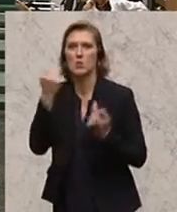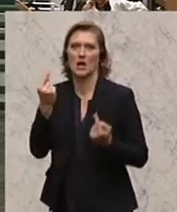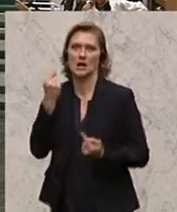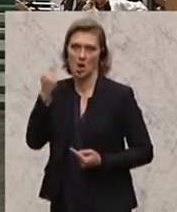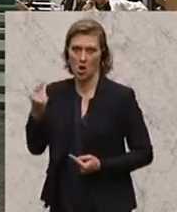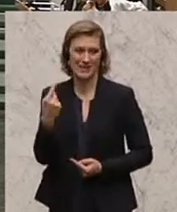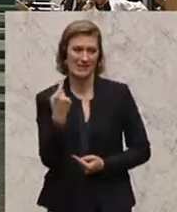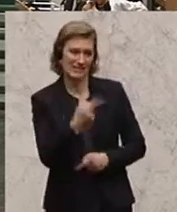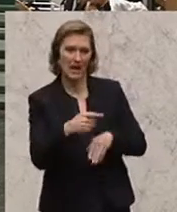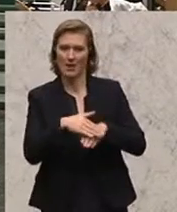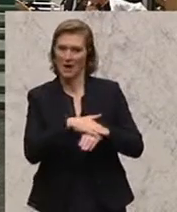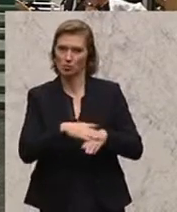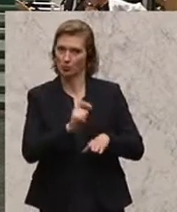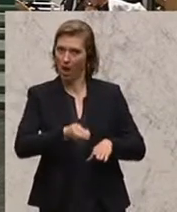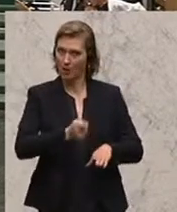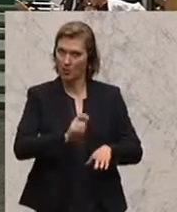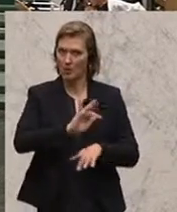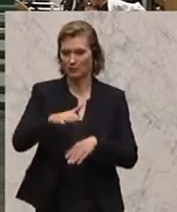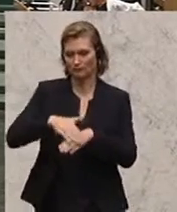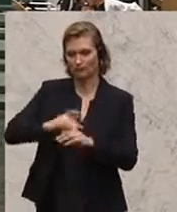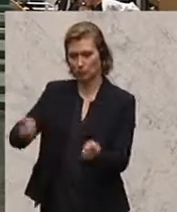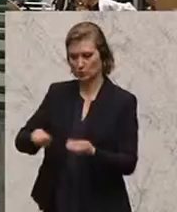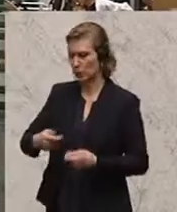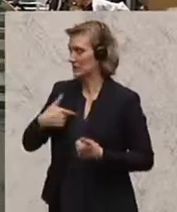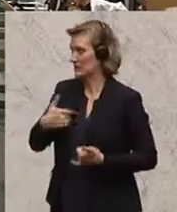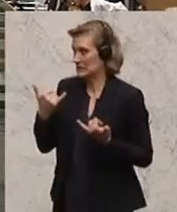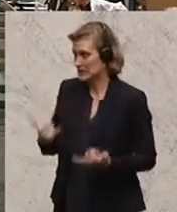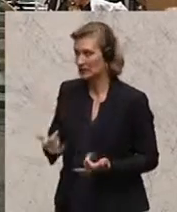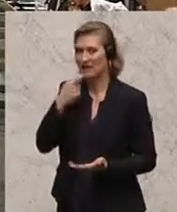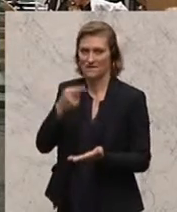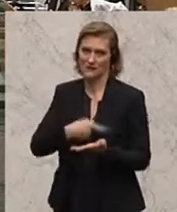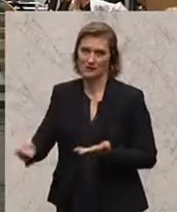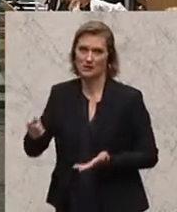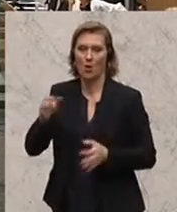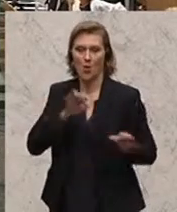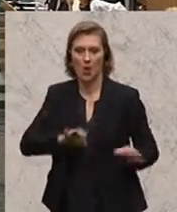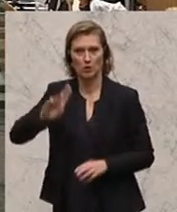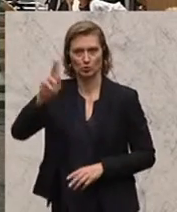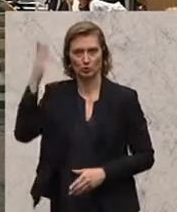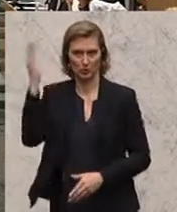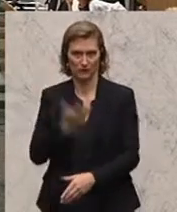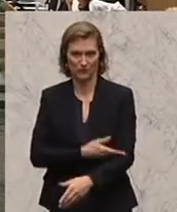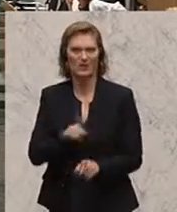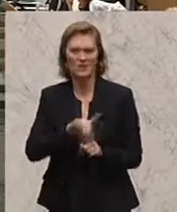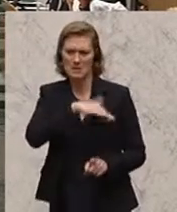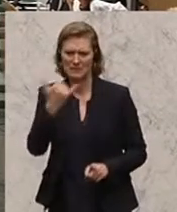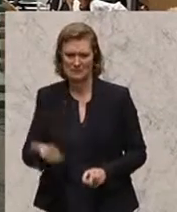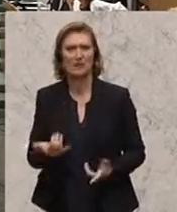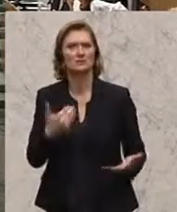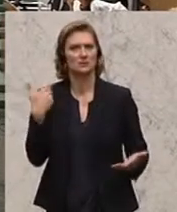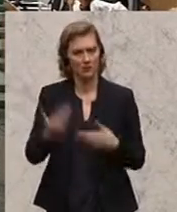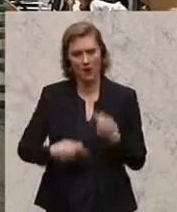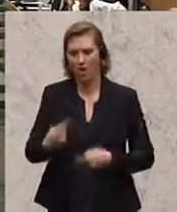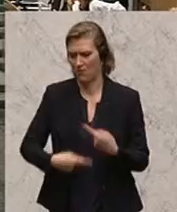hat ihn dann selber zurückgenommen, sodass ich jetzt auf einen Ordnungsruf verzichte. Ich denke, das entspricht auch der bisherigen Praxis.